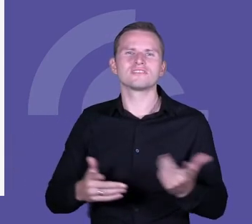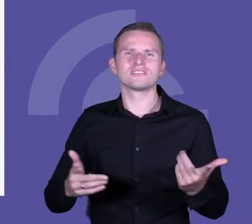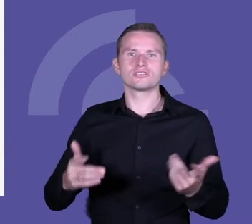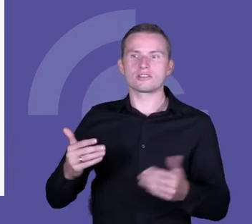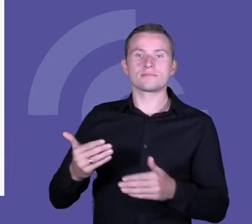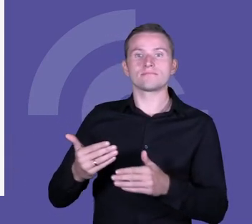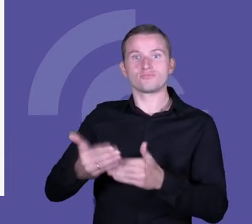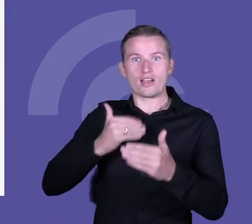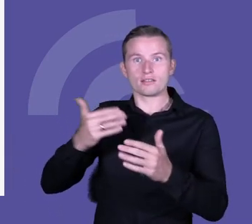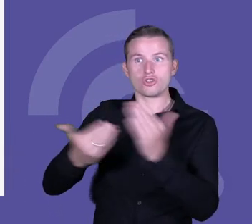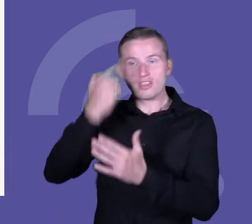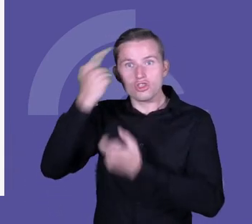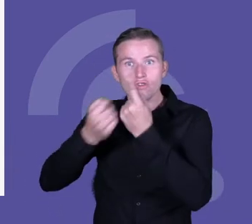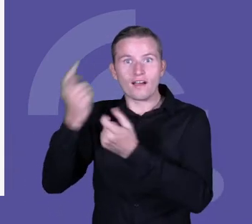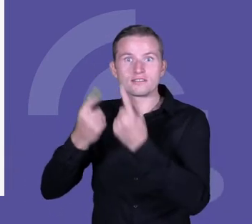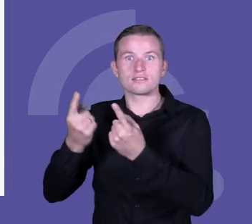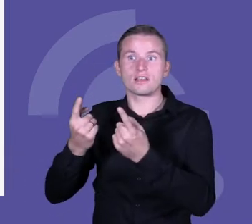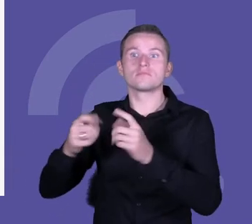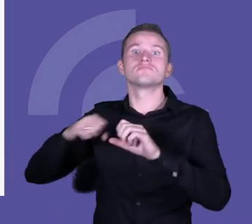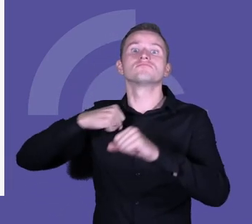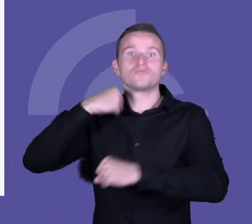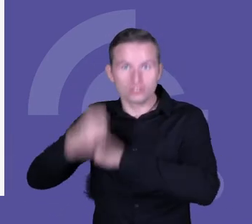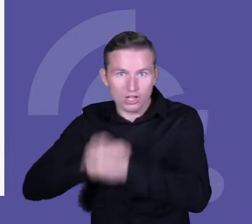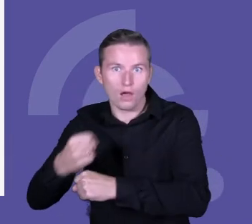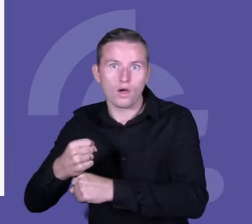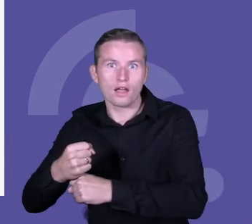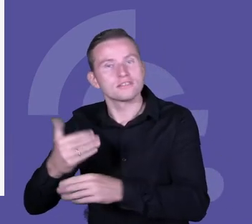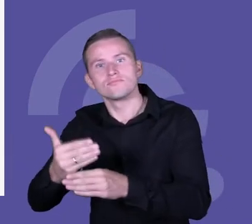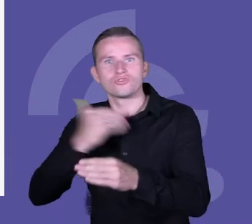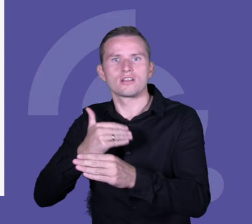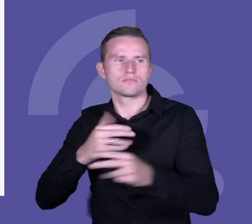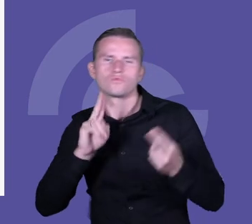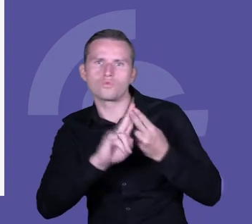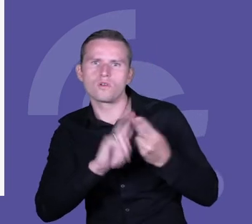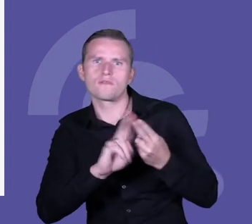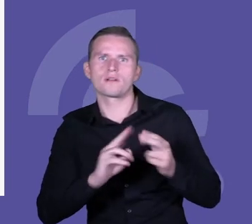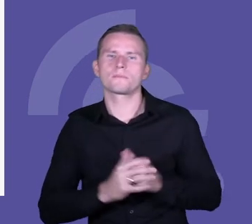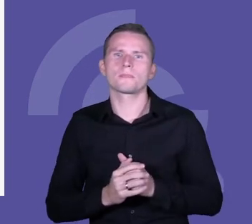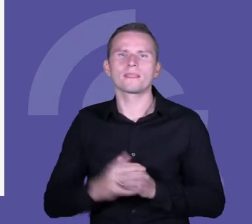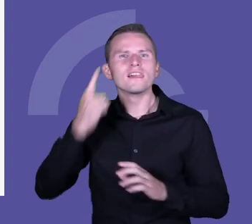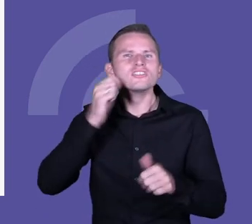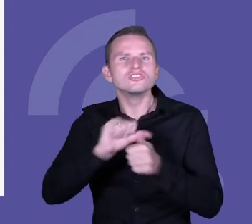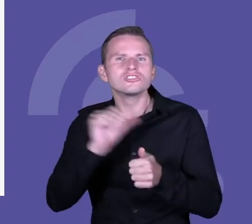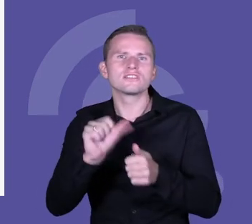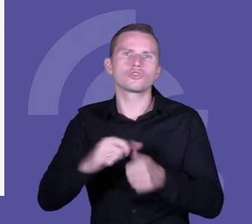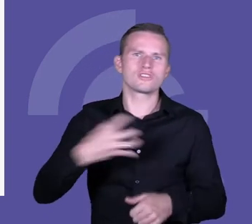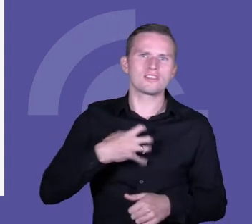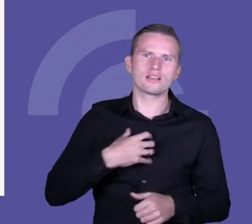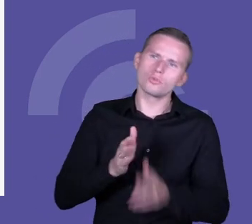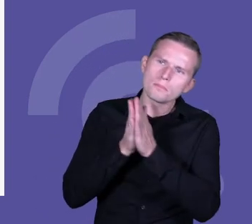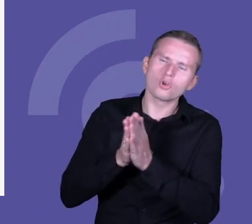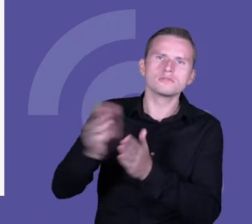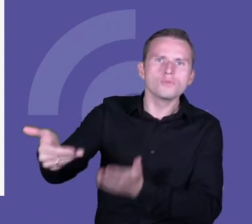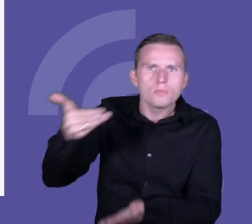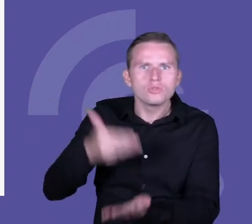innowacji, nie? 41% mówi, że często pytają ich o opinię w jakiejś sprawie. Często proszą ich o jakieś sugestie.